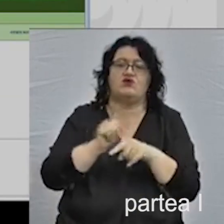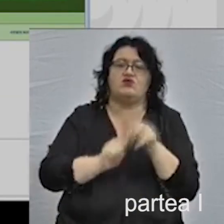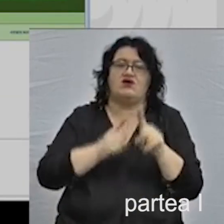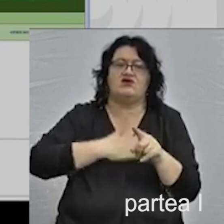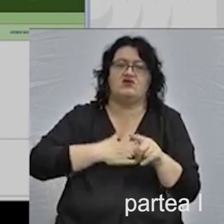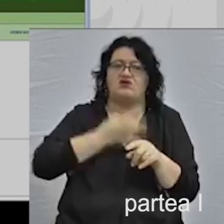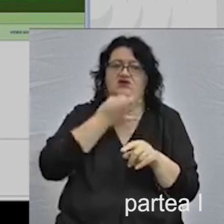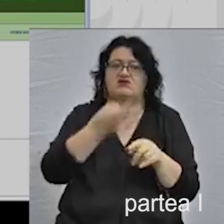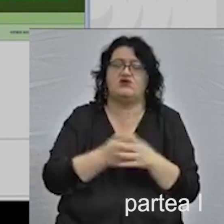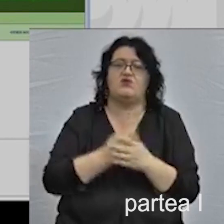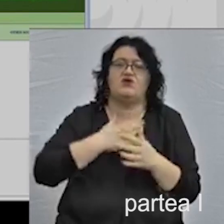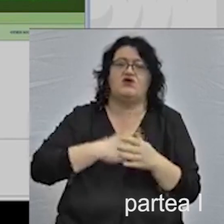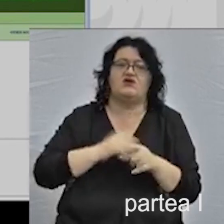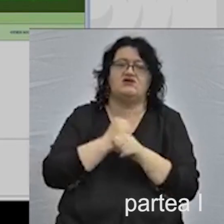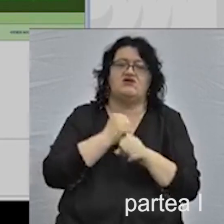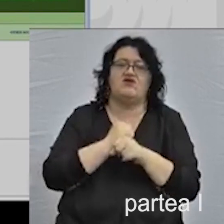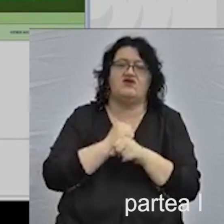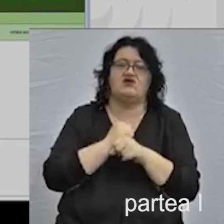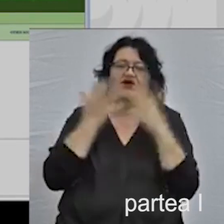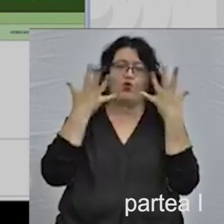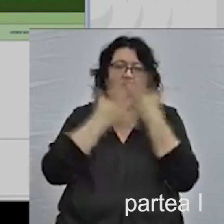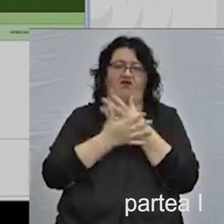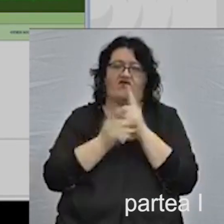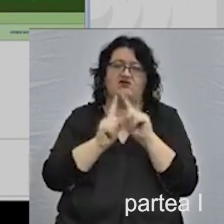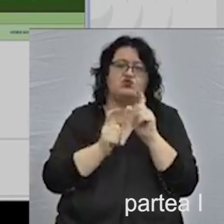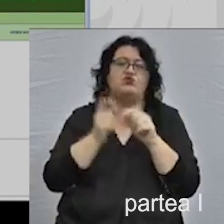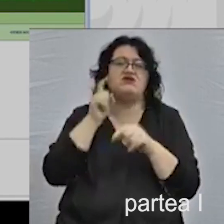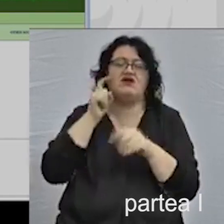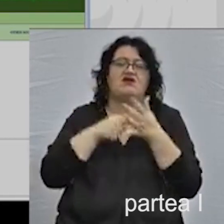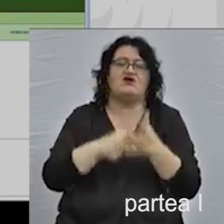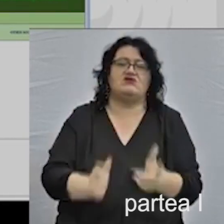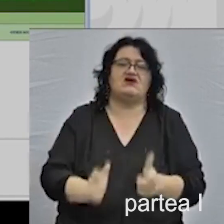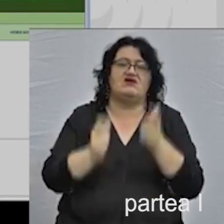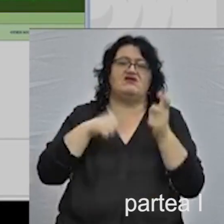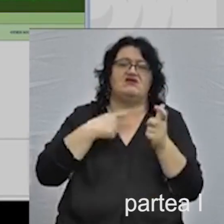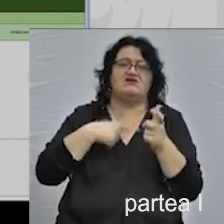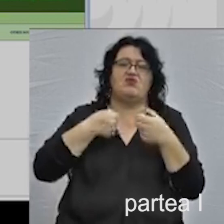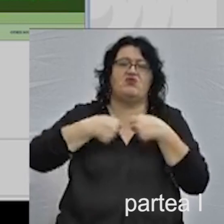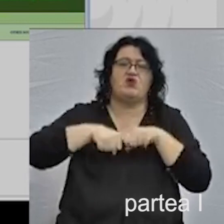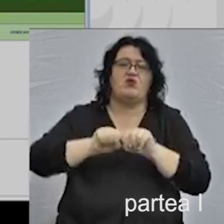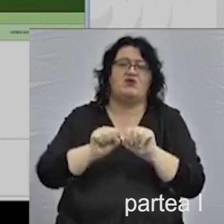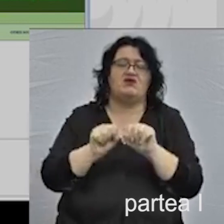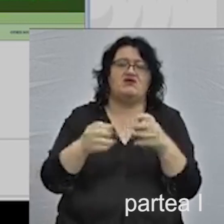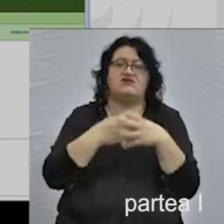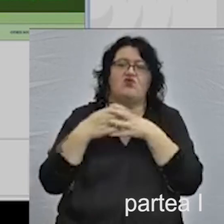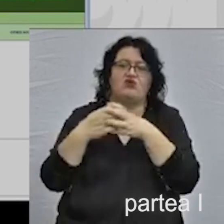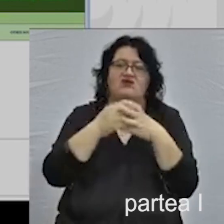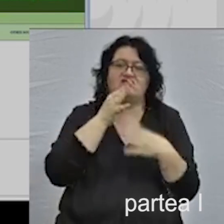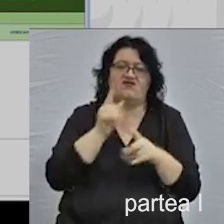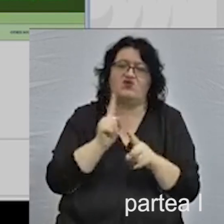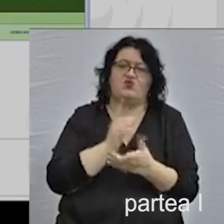dorește, dar am dorit să nu creăm niciun fel de confuzie și să nu se creadă că aceste clădiri sunt îngă în proprietatea comunității.